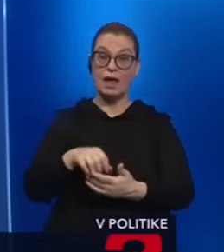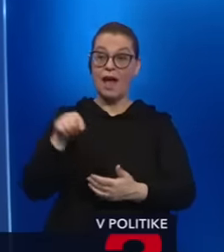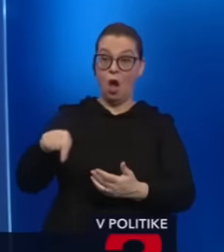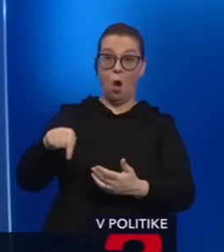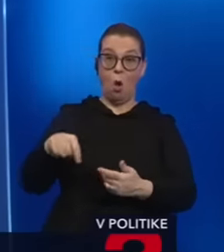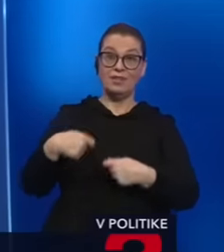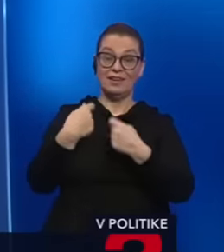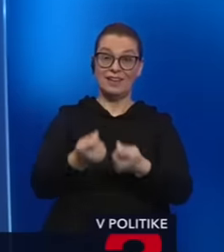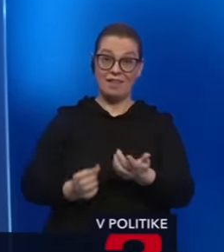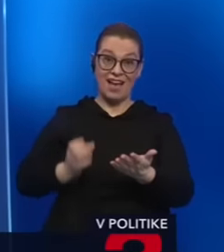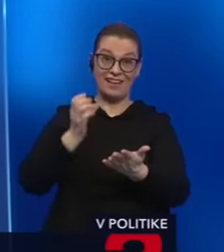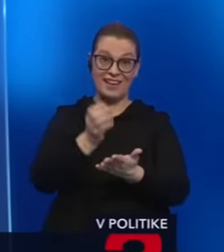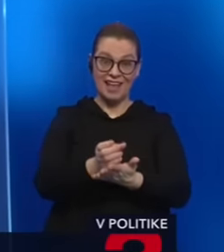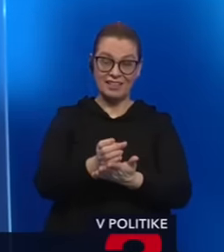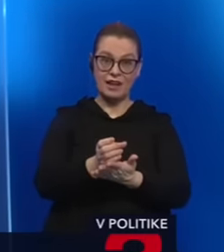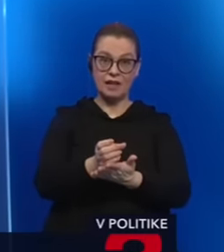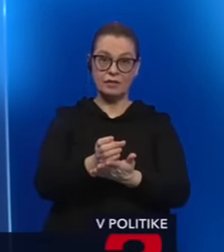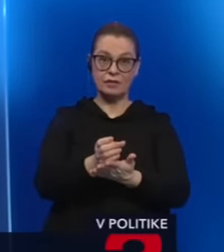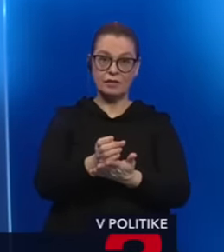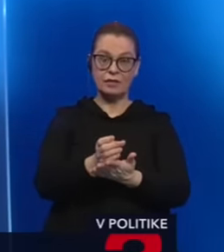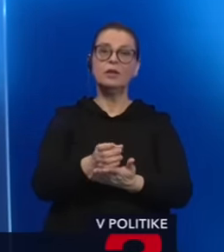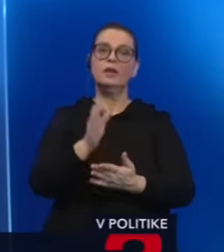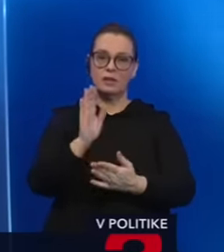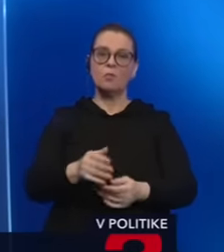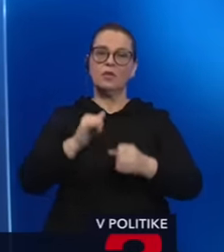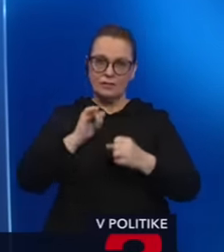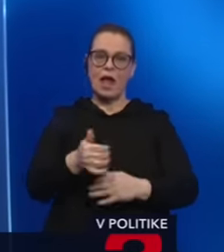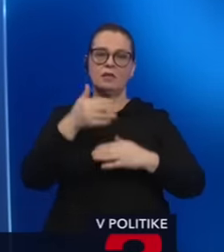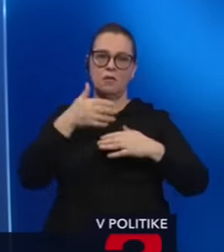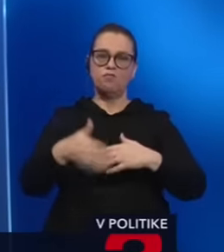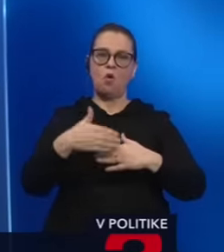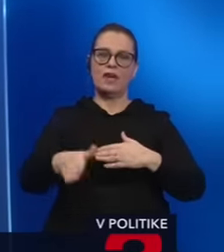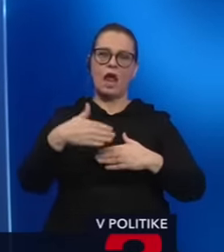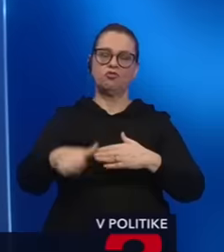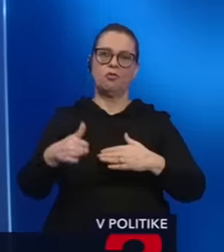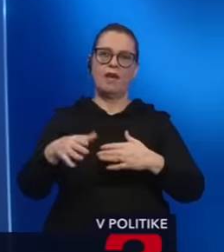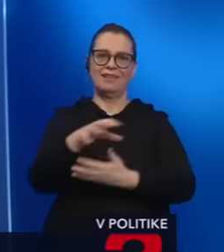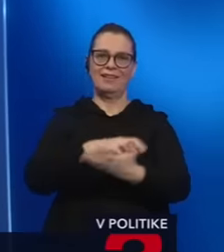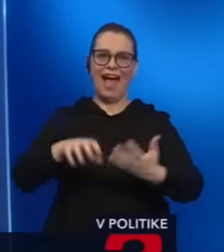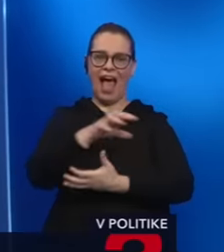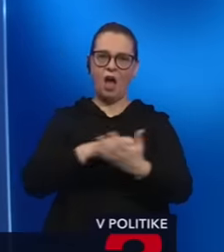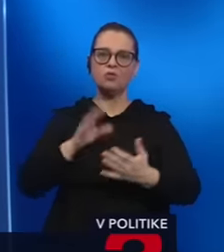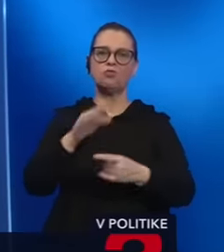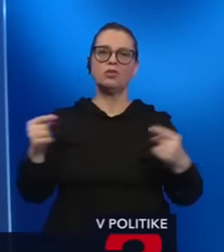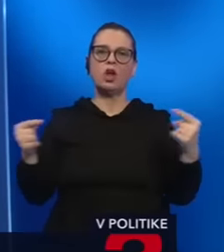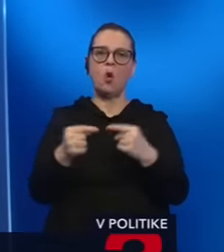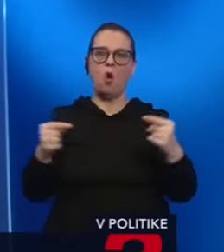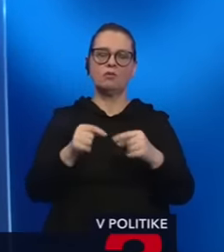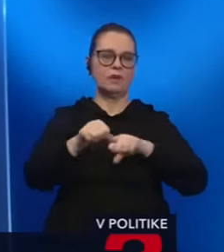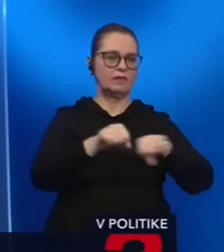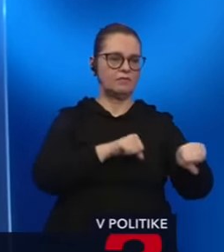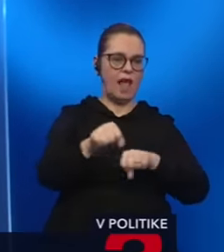nejakého kandidáta, tak nemá za úlohu nič iné, iba rozsieva tú chaos. To znamená, bude to permanentný konflikt medzi vládom, medzi